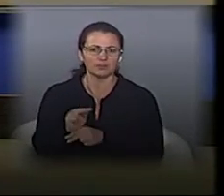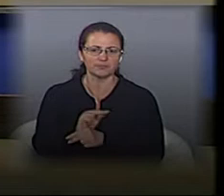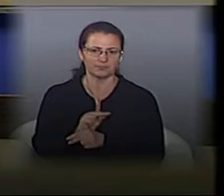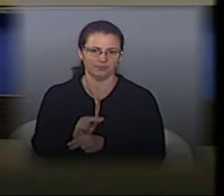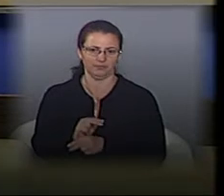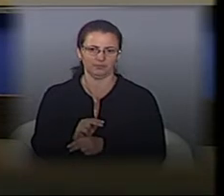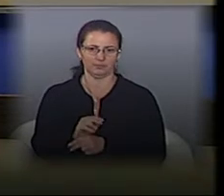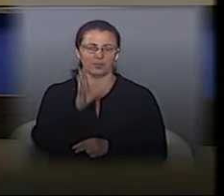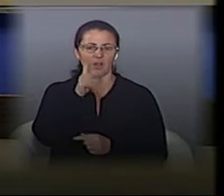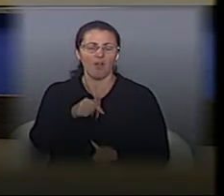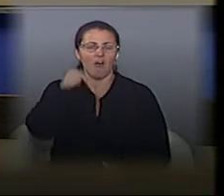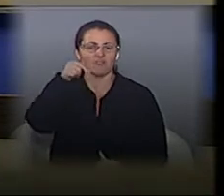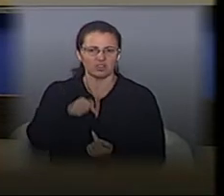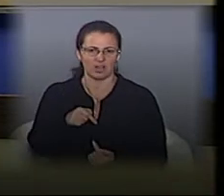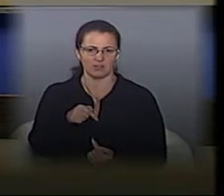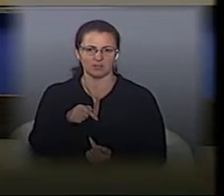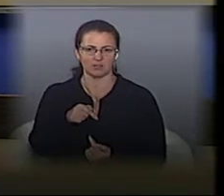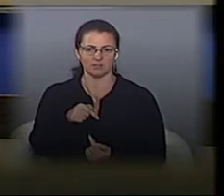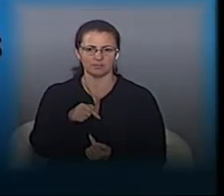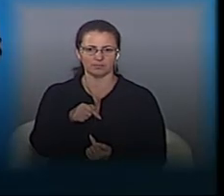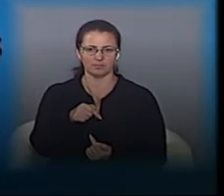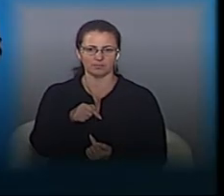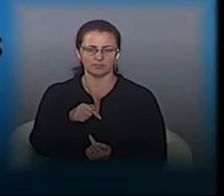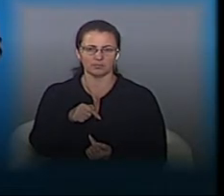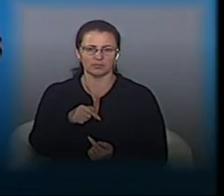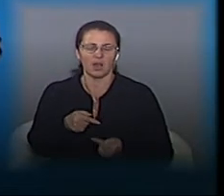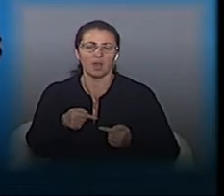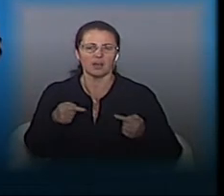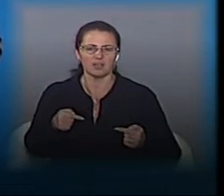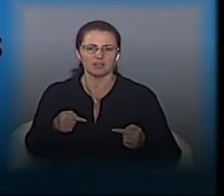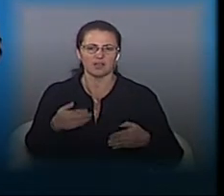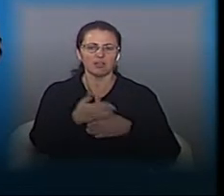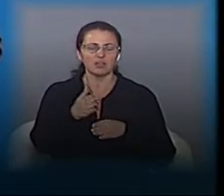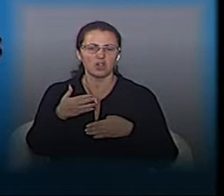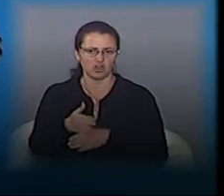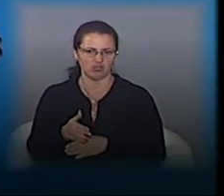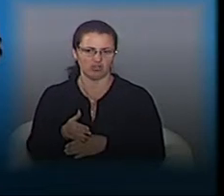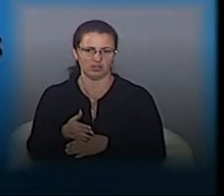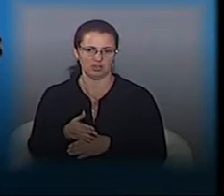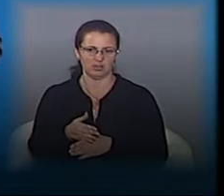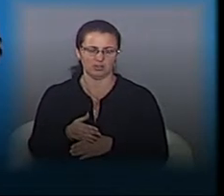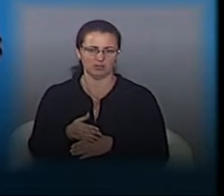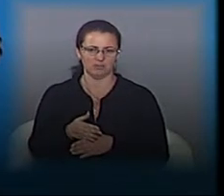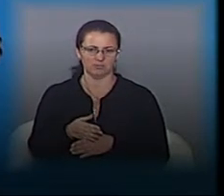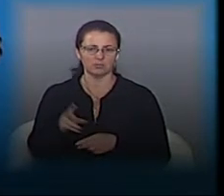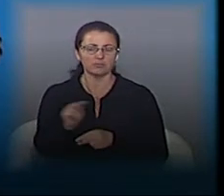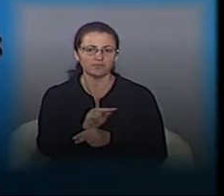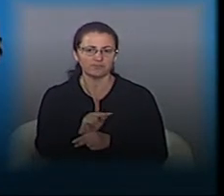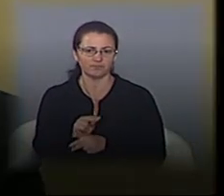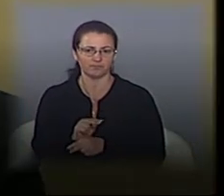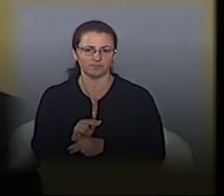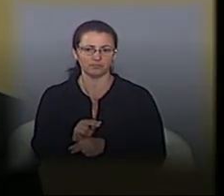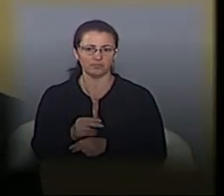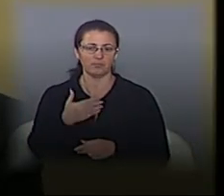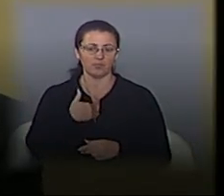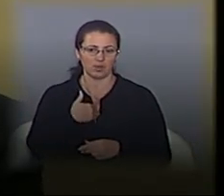вчасної герметизації тріщин, які відводять, тобто їх розшивання і герметизації, так? Так, як ми